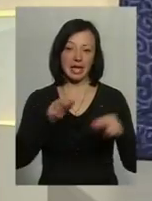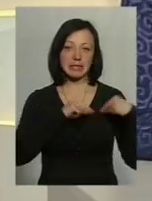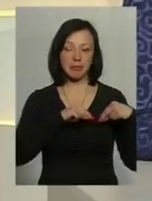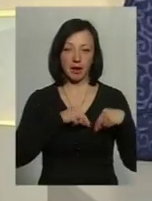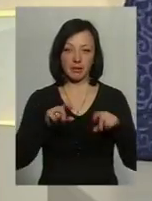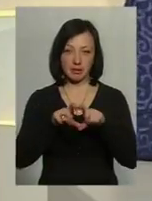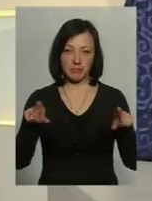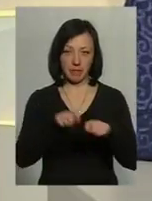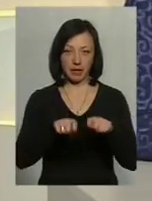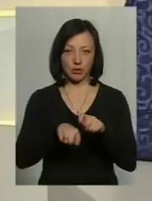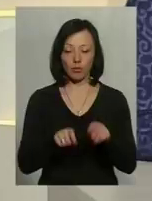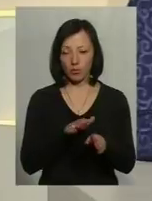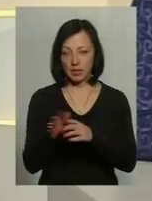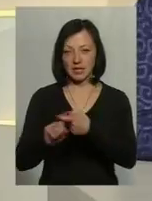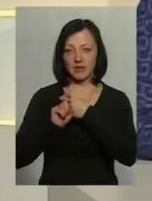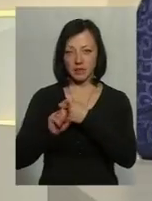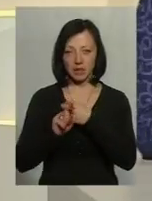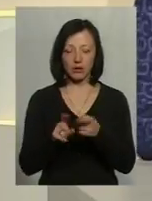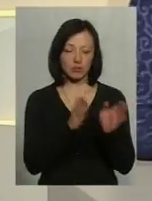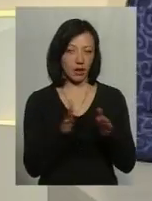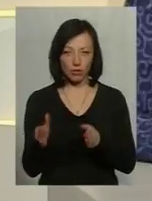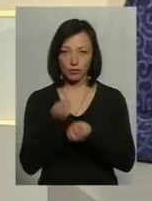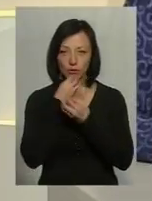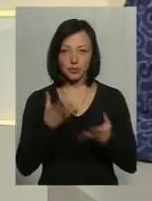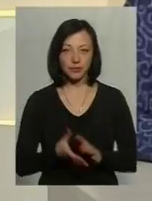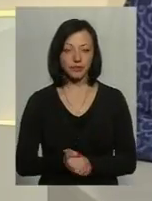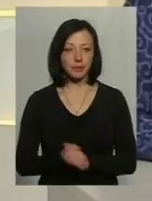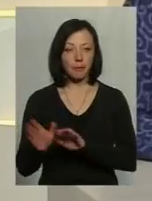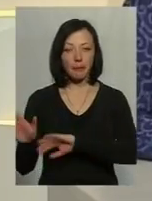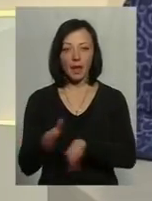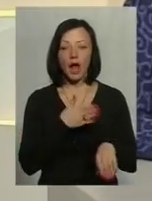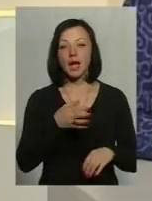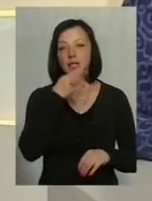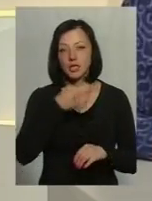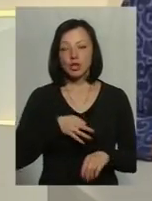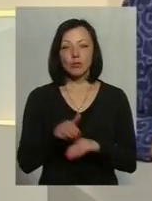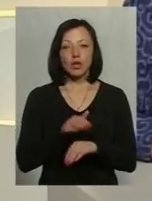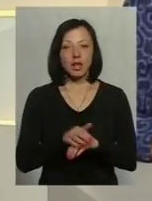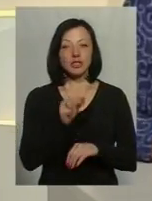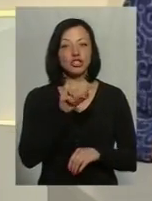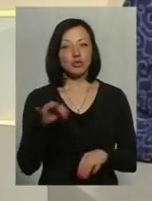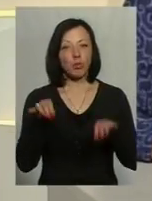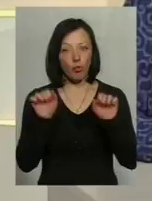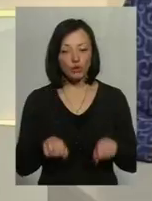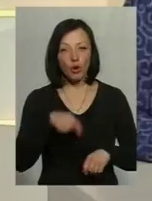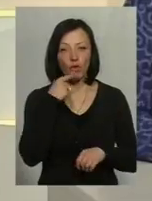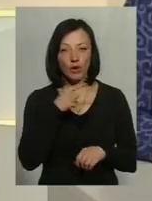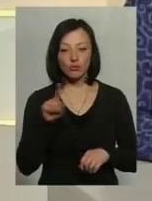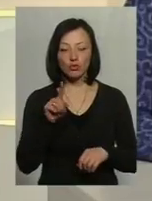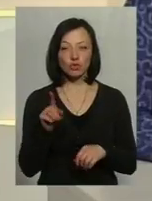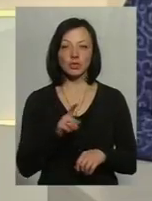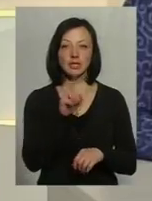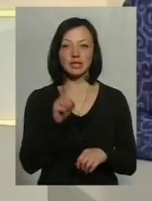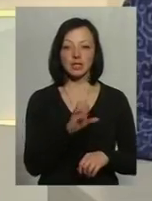повністю тут зв'язки. Скажіть, будь ласка, чи можемо говорити про те, що вже за